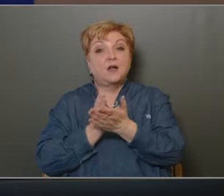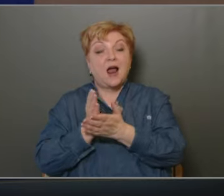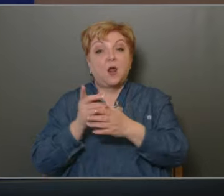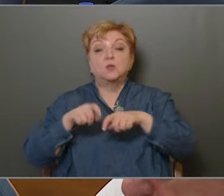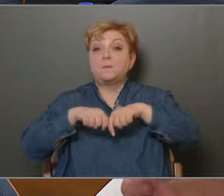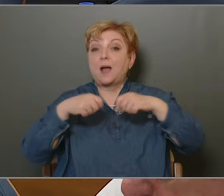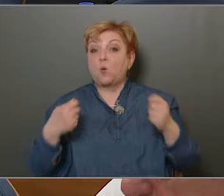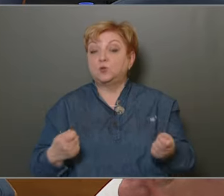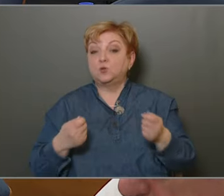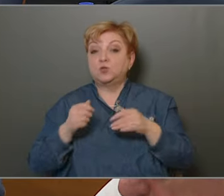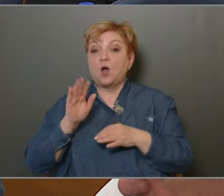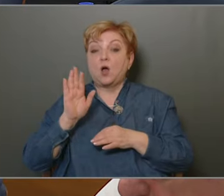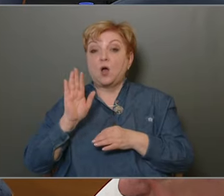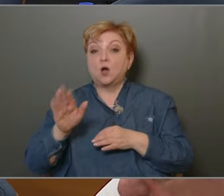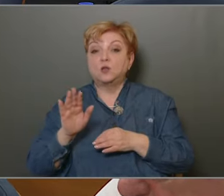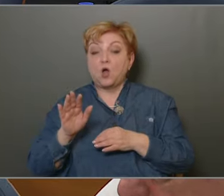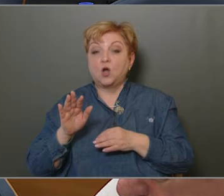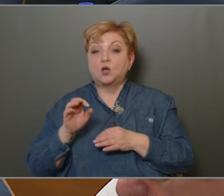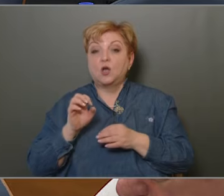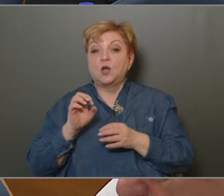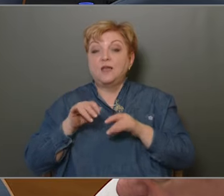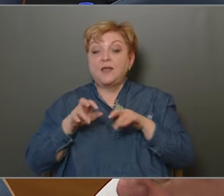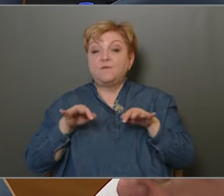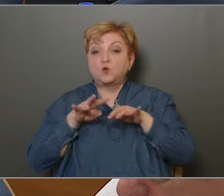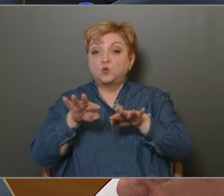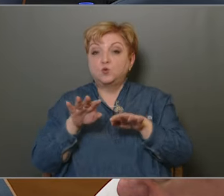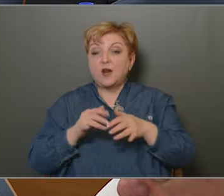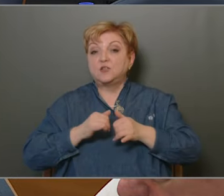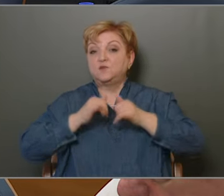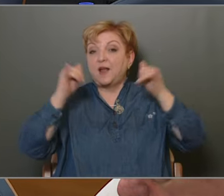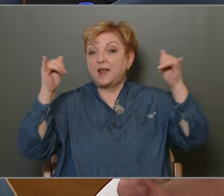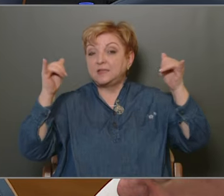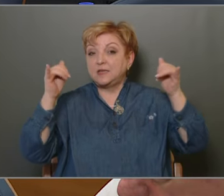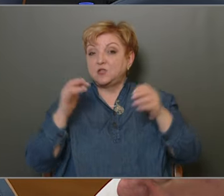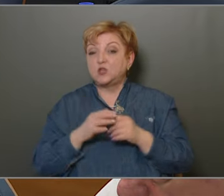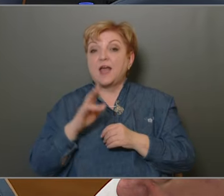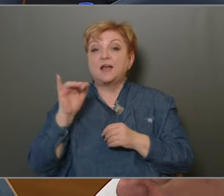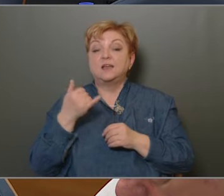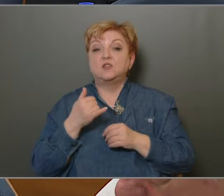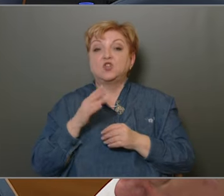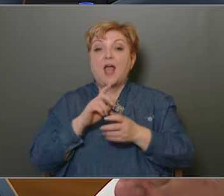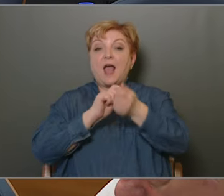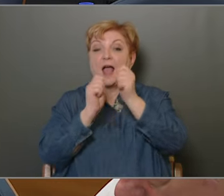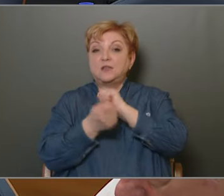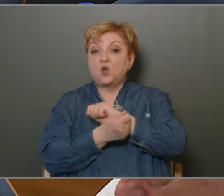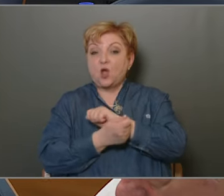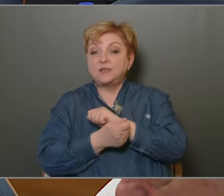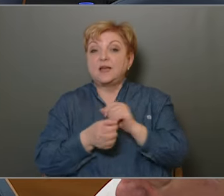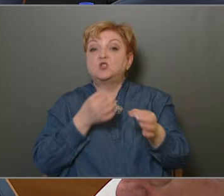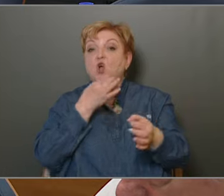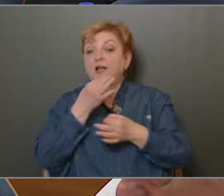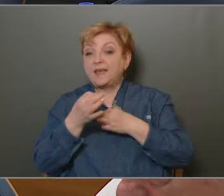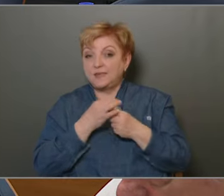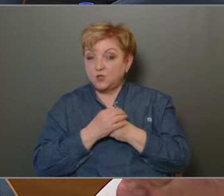megoldotta annak a infrastruktúrális fejlesztésnek és átalakításnak a